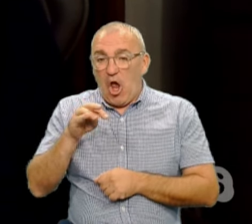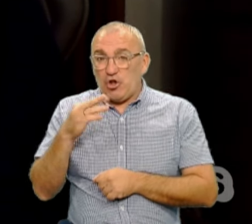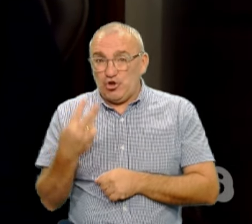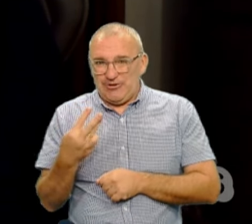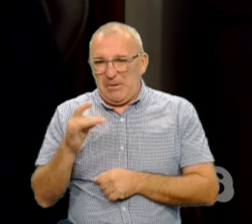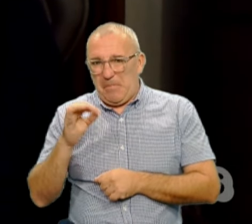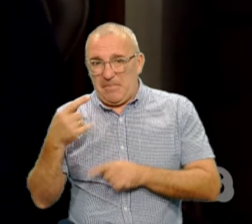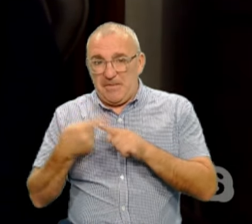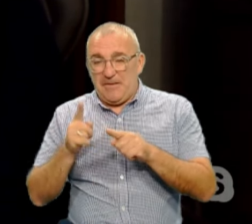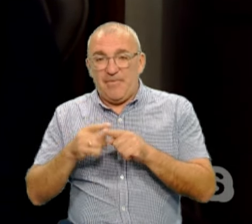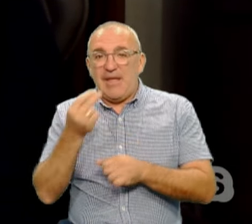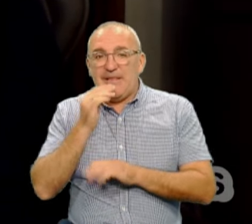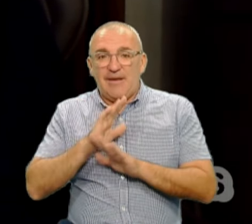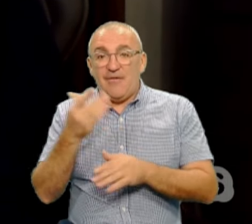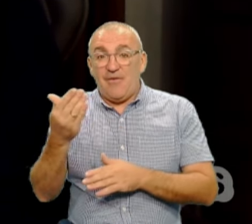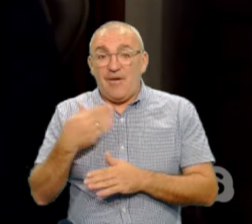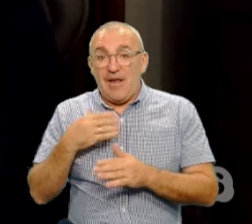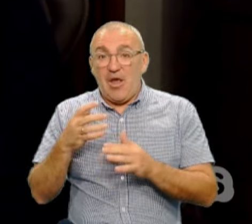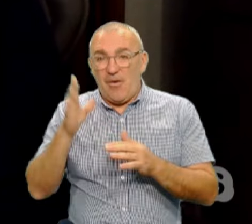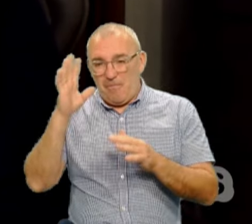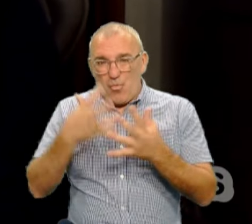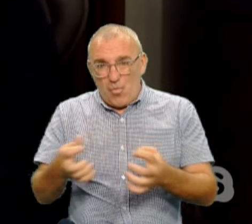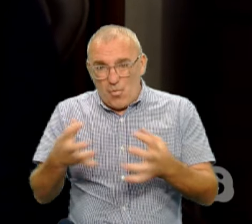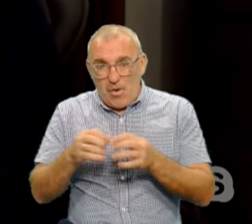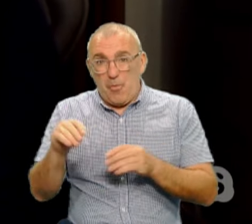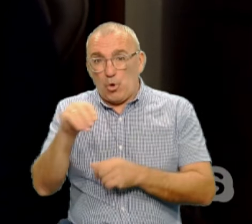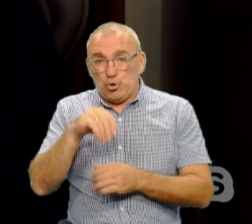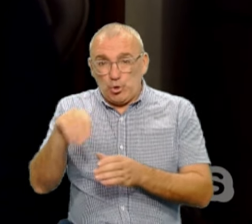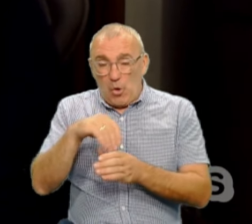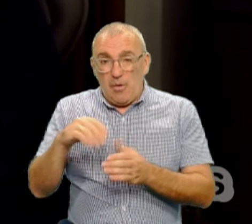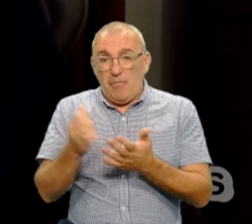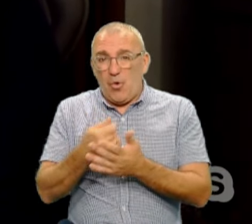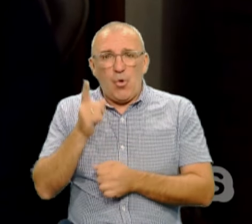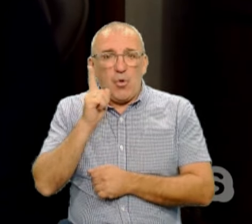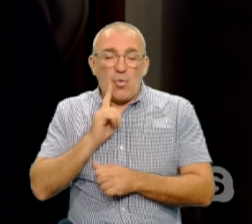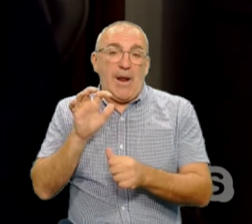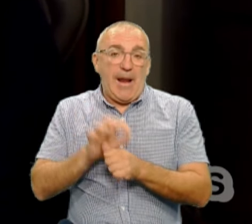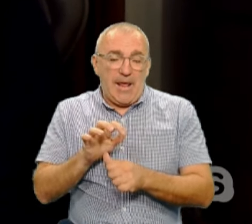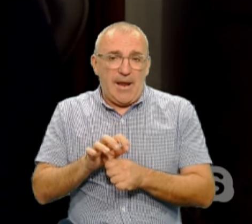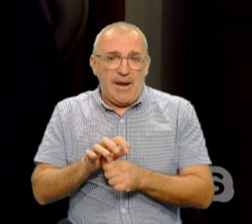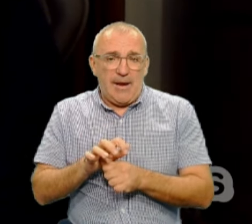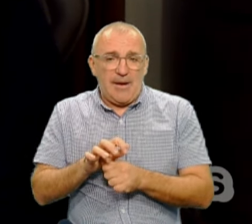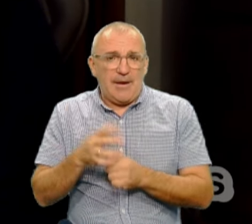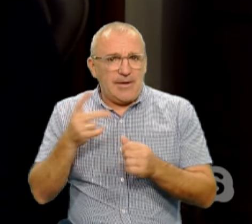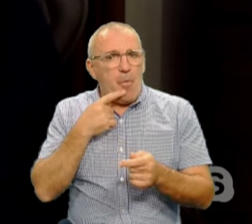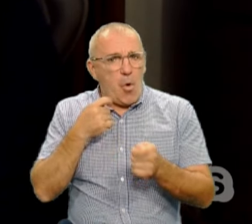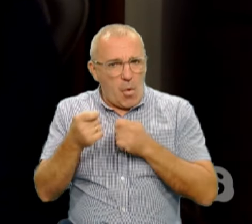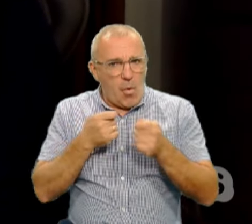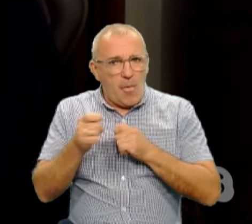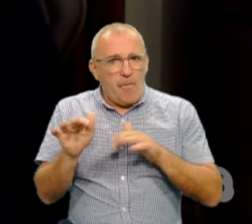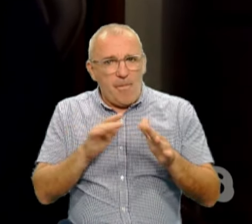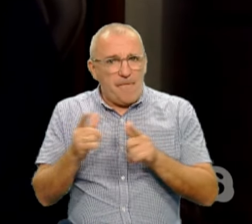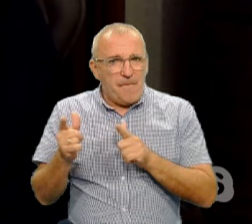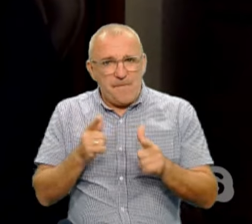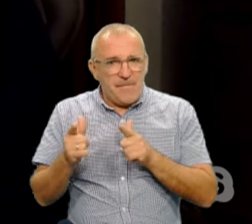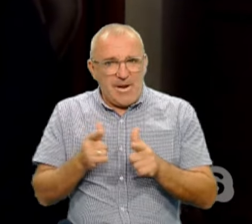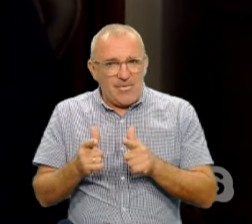неїстивний, його якщо вимочити і потім засолити, получиться дуже смачний гриб. Але тут треба бути обережним з процесом приготування, напевно,